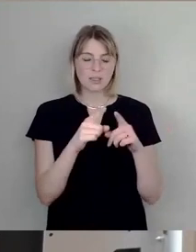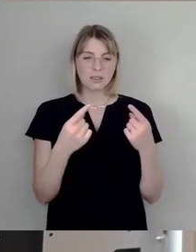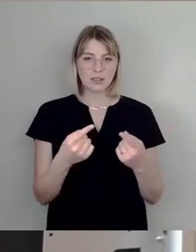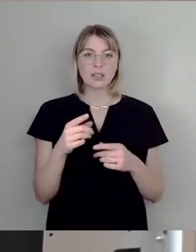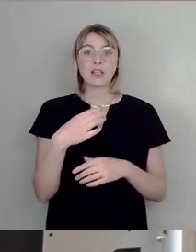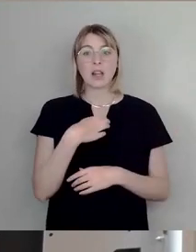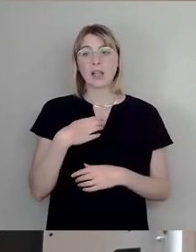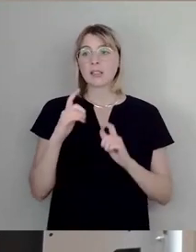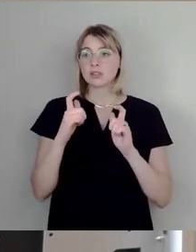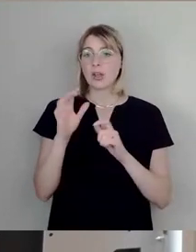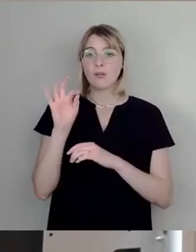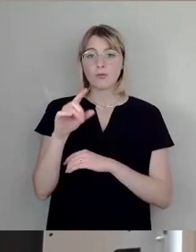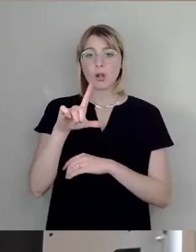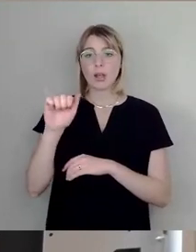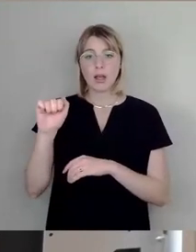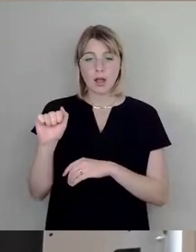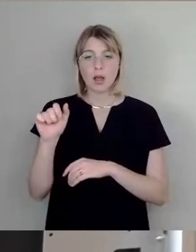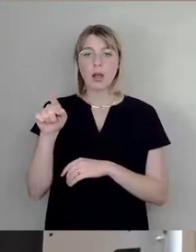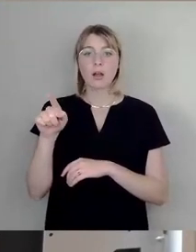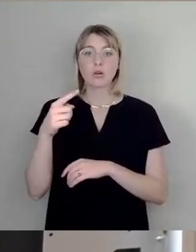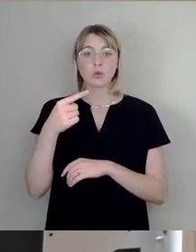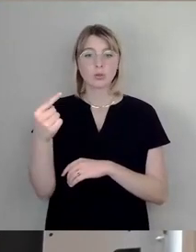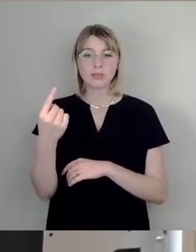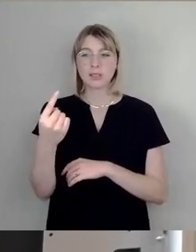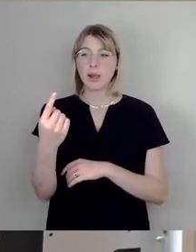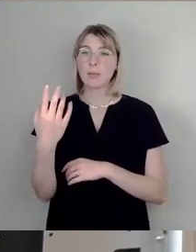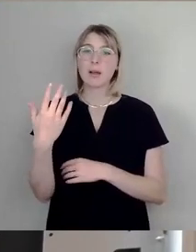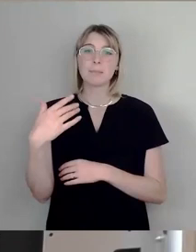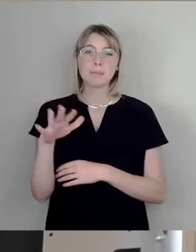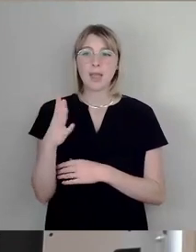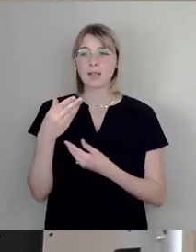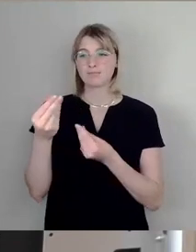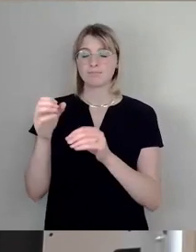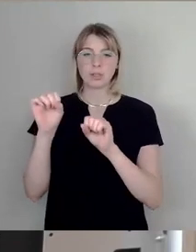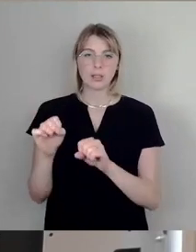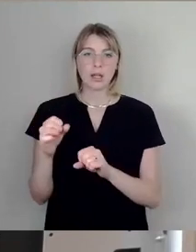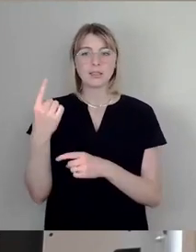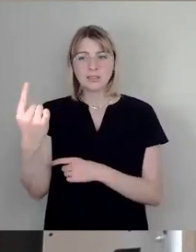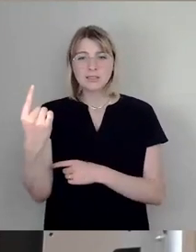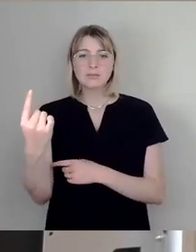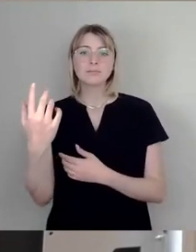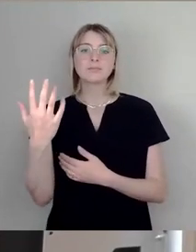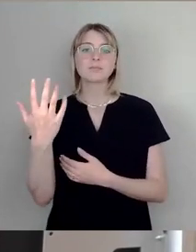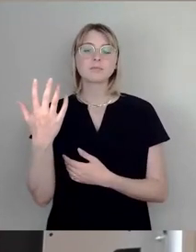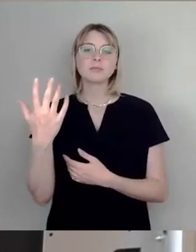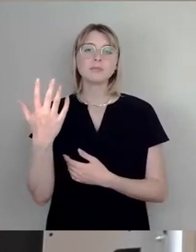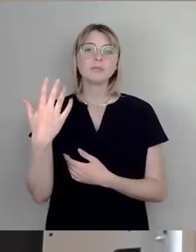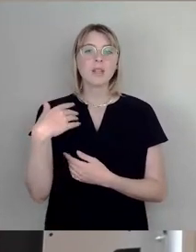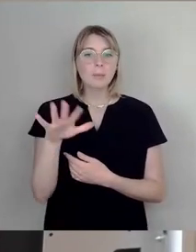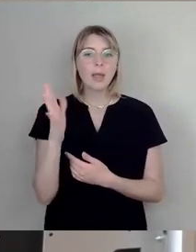mehr Anlass,